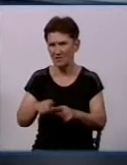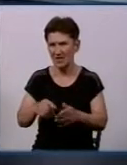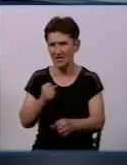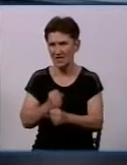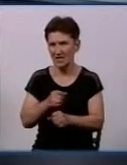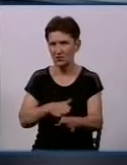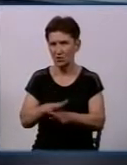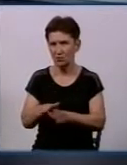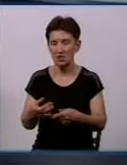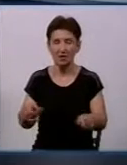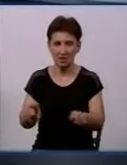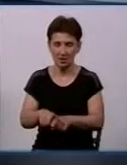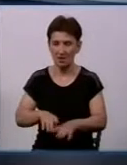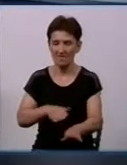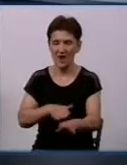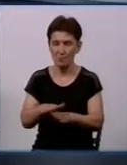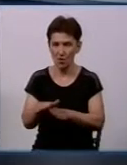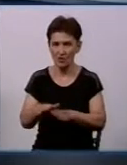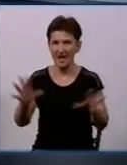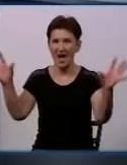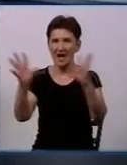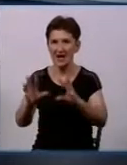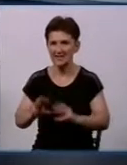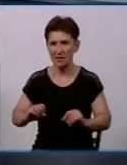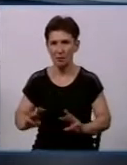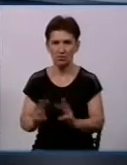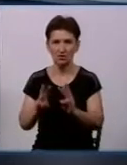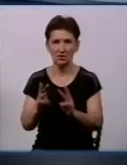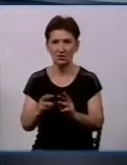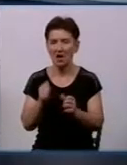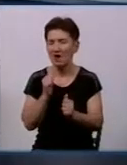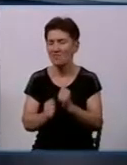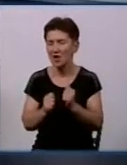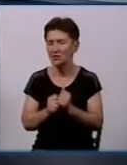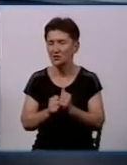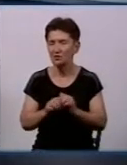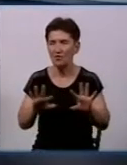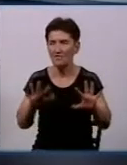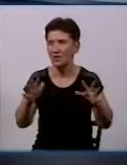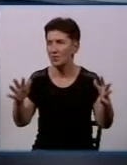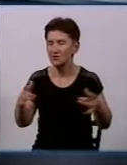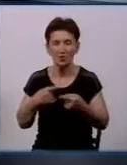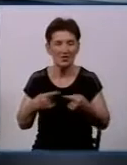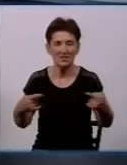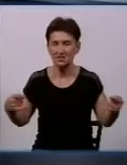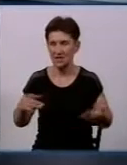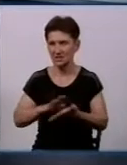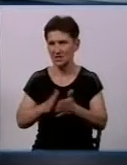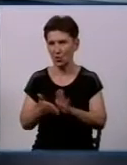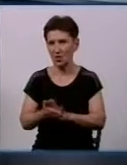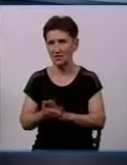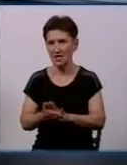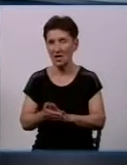таким чином здійснили гасіння пожежі. Тому тут в кожному випадку відбувається по-різному ситуація. І наперед